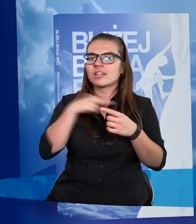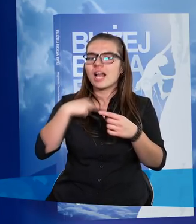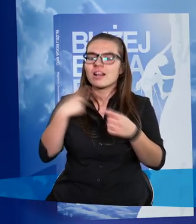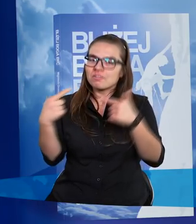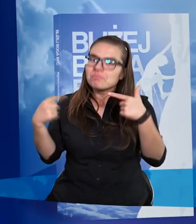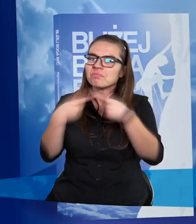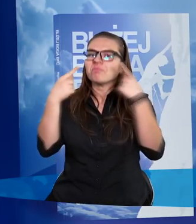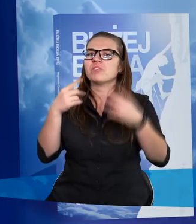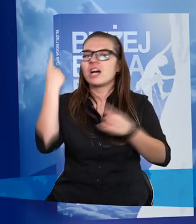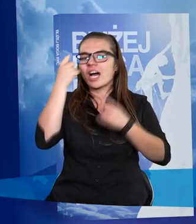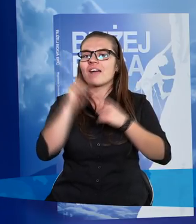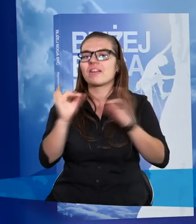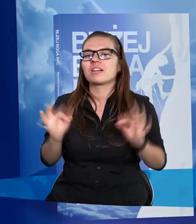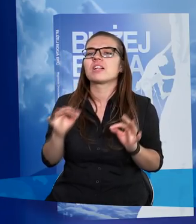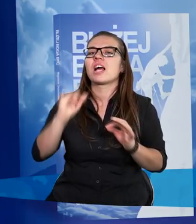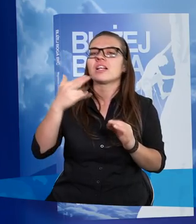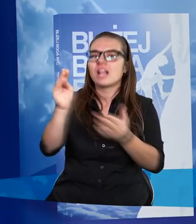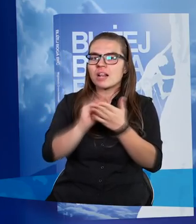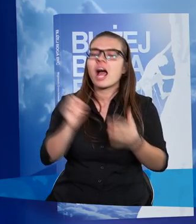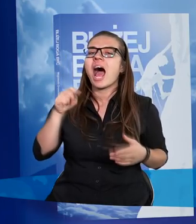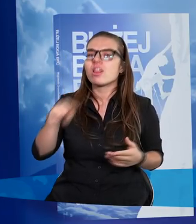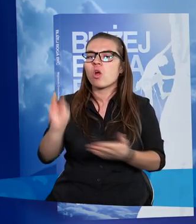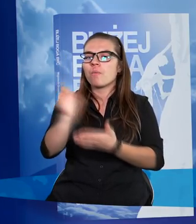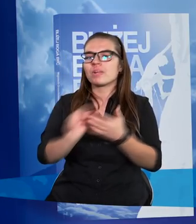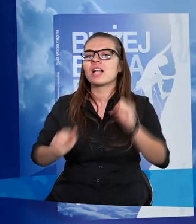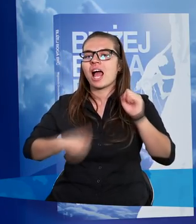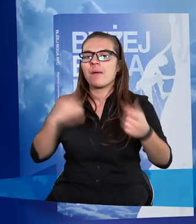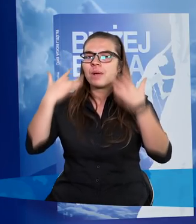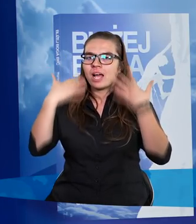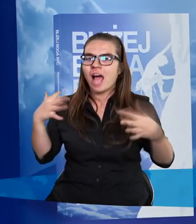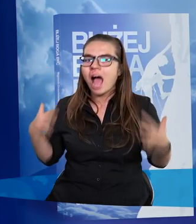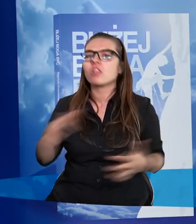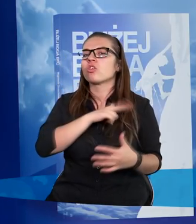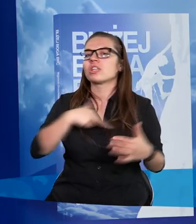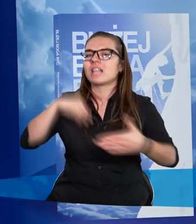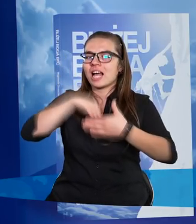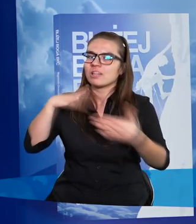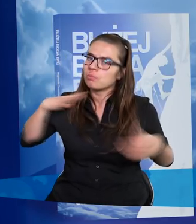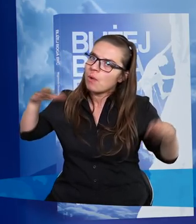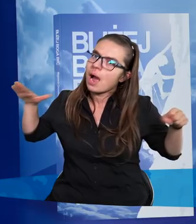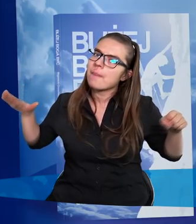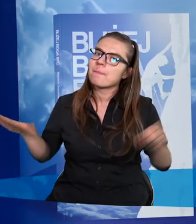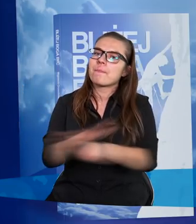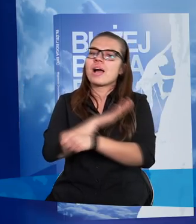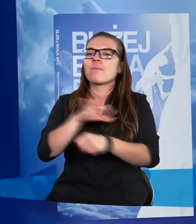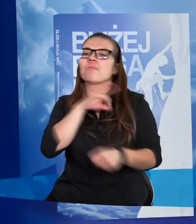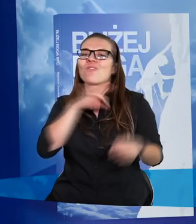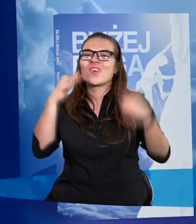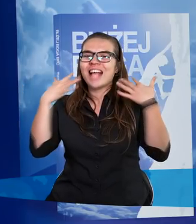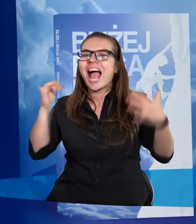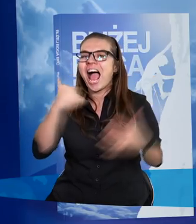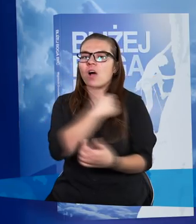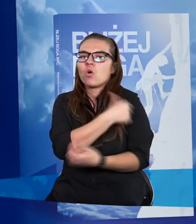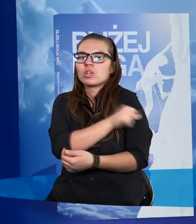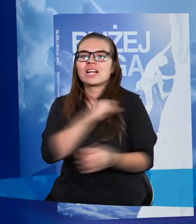refleksje. Jan napisał, a to piszemy, aby radość nasza była pełna. Moja radość jako